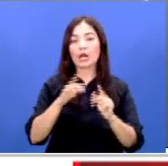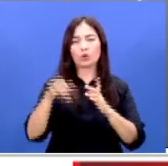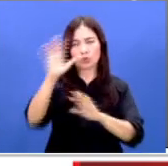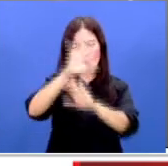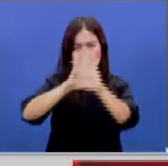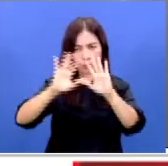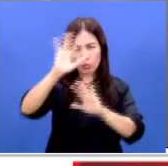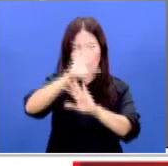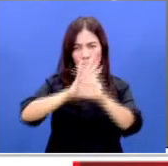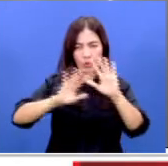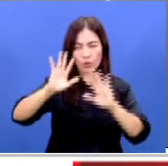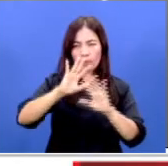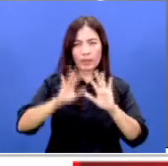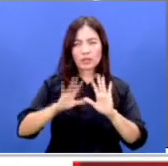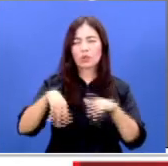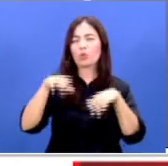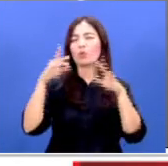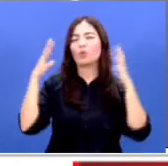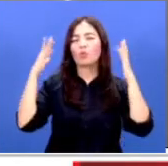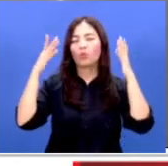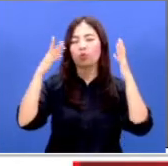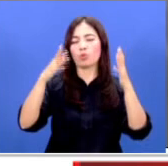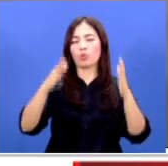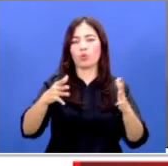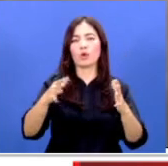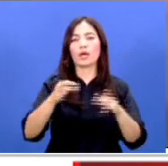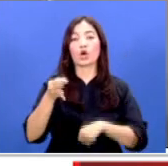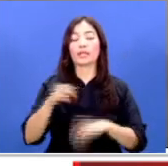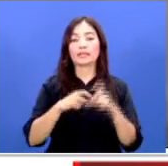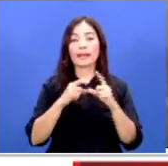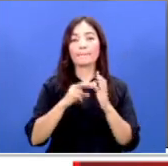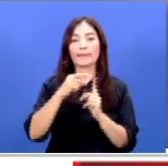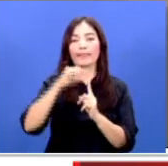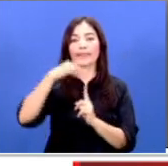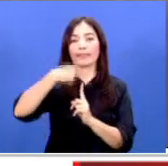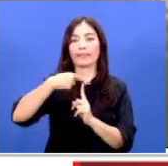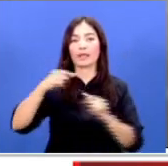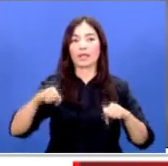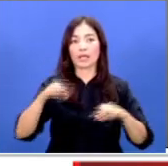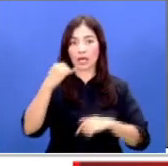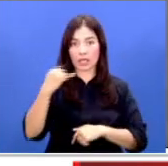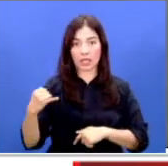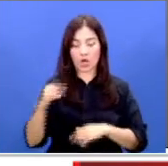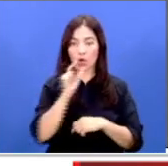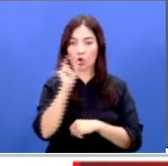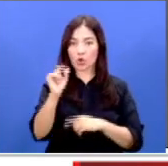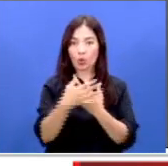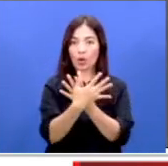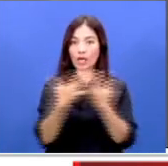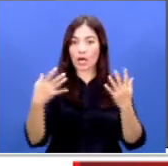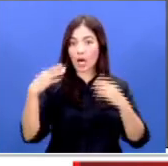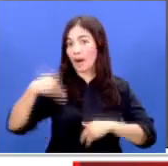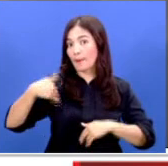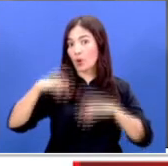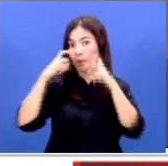masih menyelimuti kota Sampit sehingga bagi warga yang tidak menggunakan